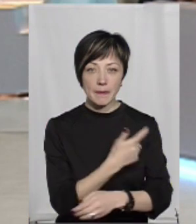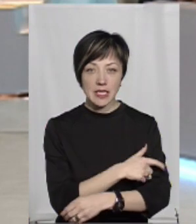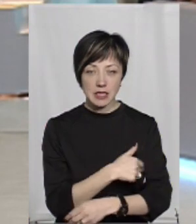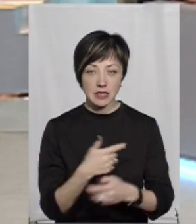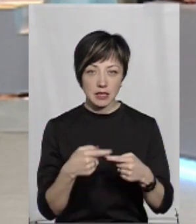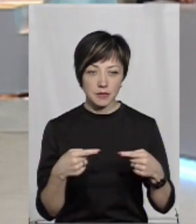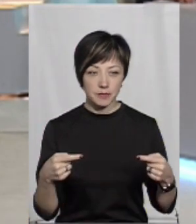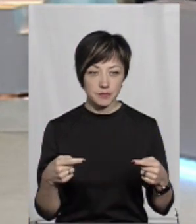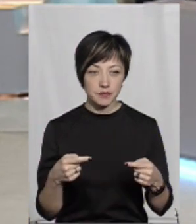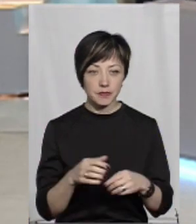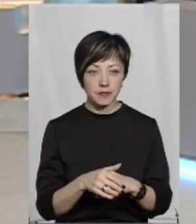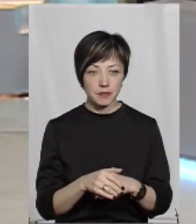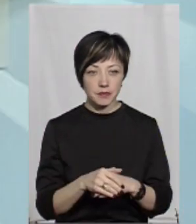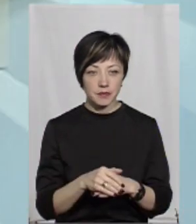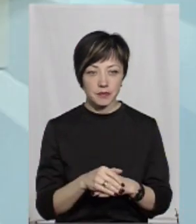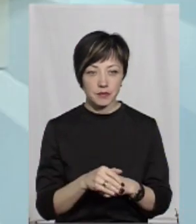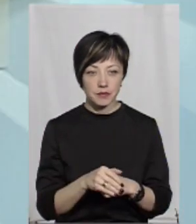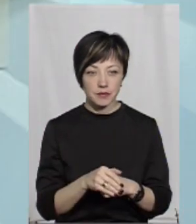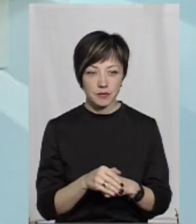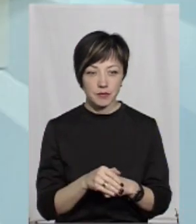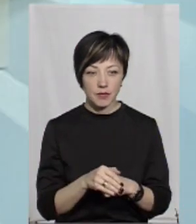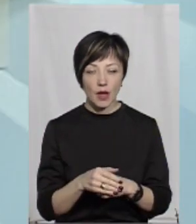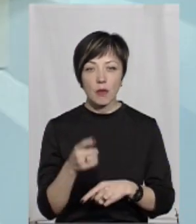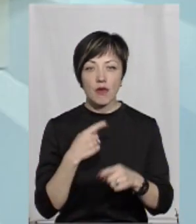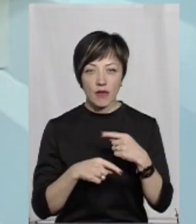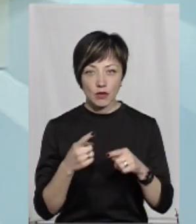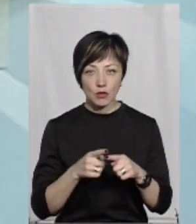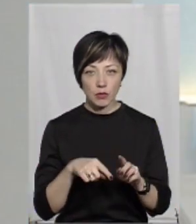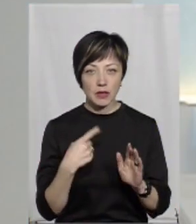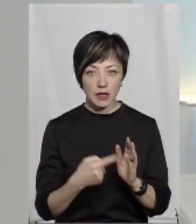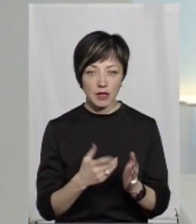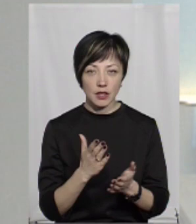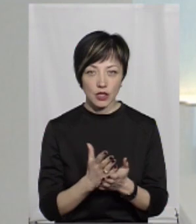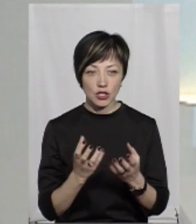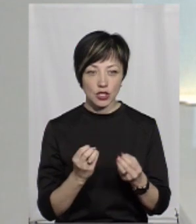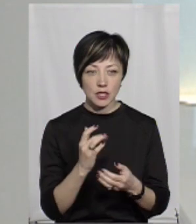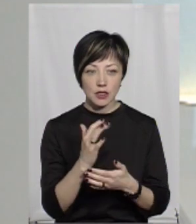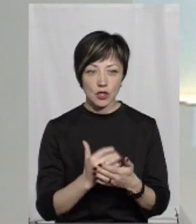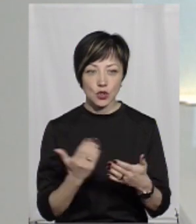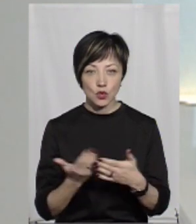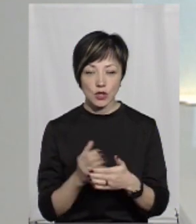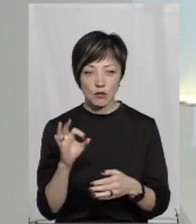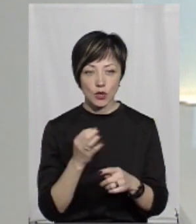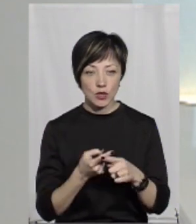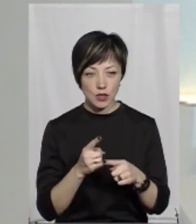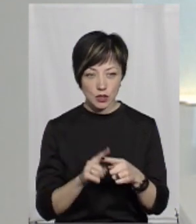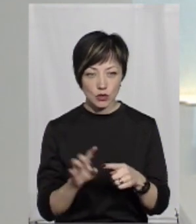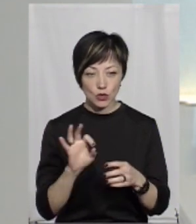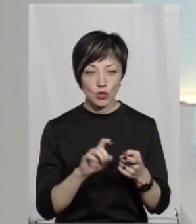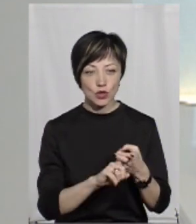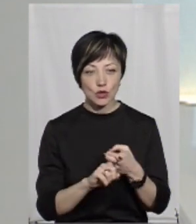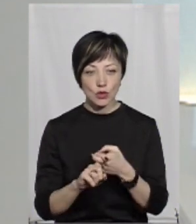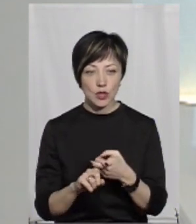медсестрі. Ми повернемо до цього питання, там у нас є ще сюжет якраз, що